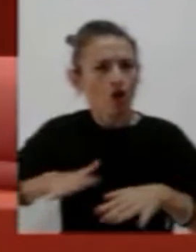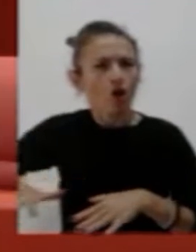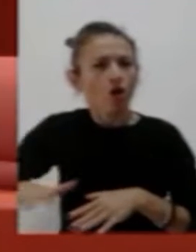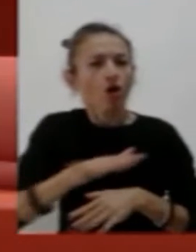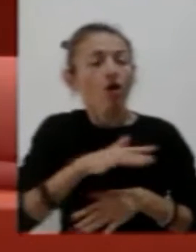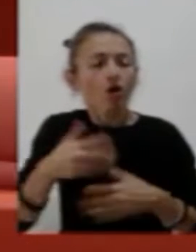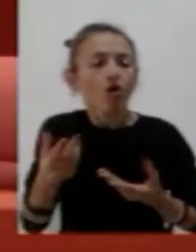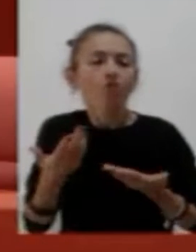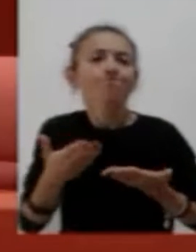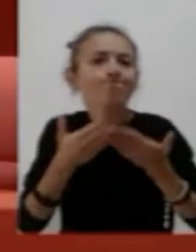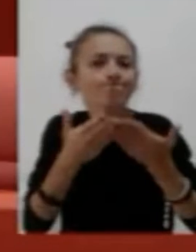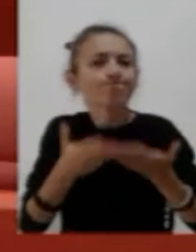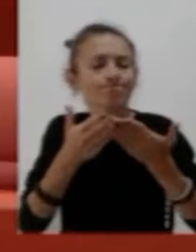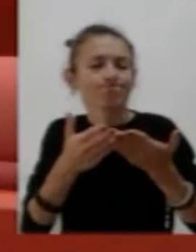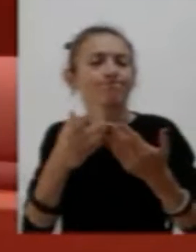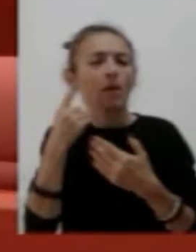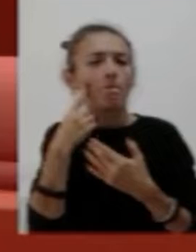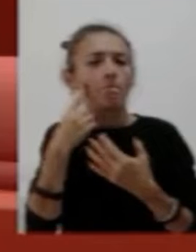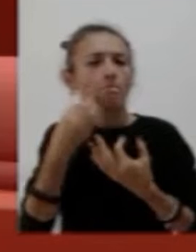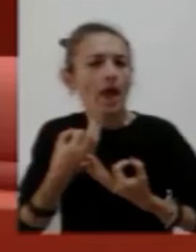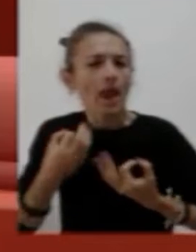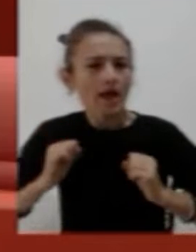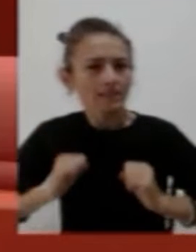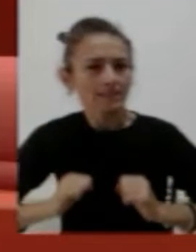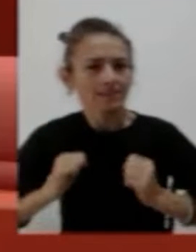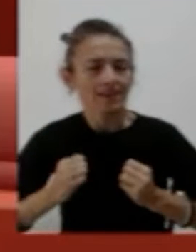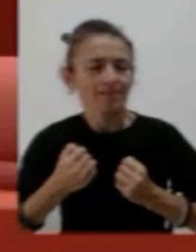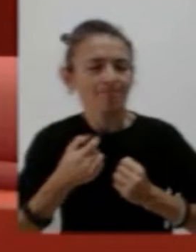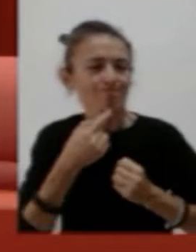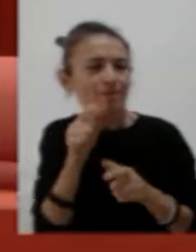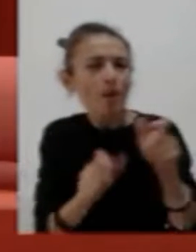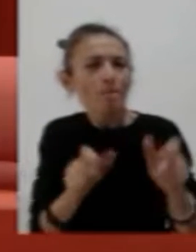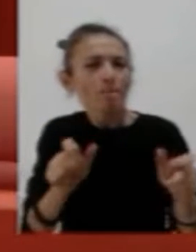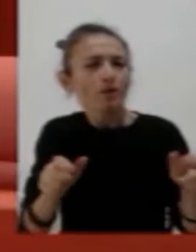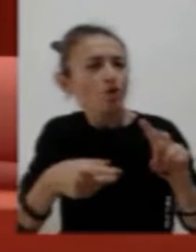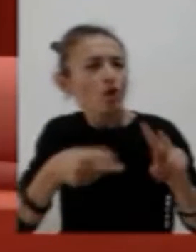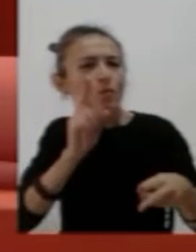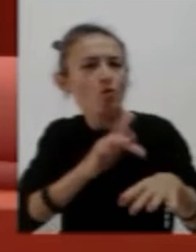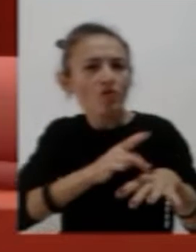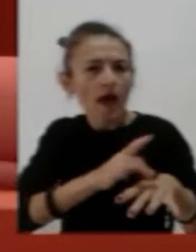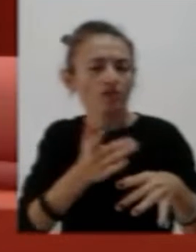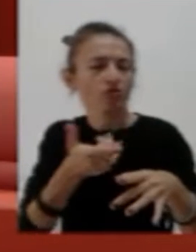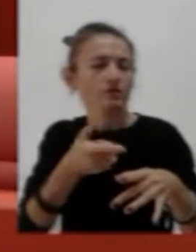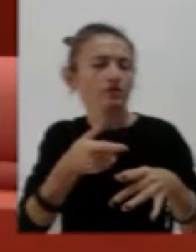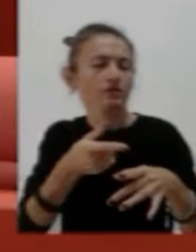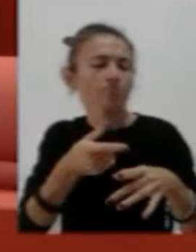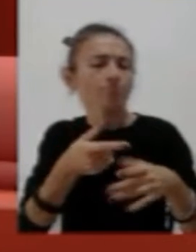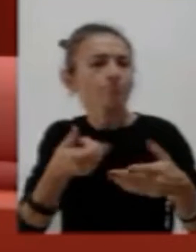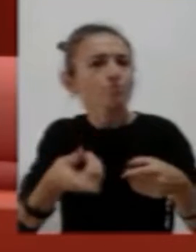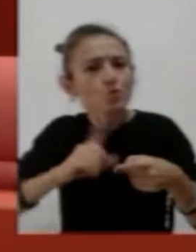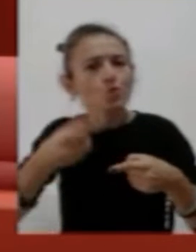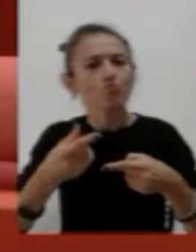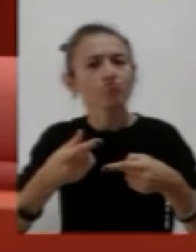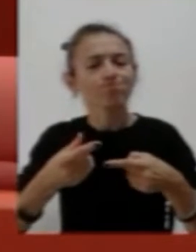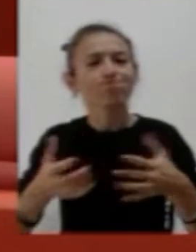più fragili, la coesione sociale, la solidarietà e garantiscono un valido supporto ai servizi